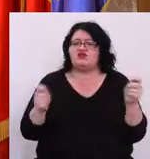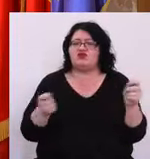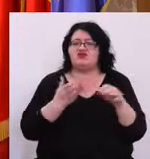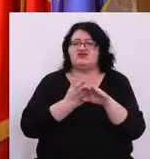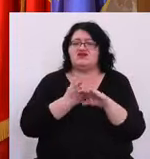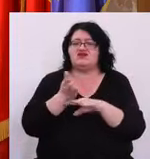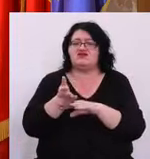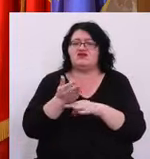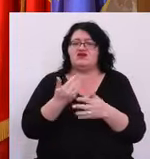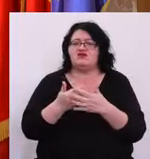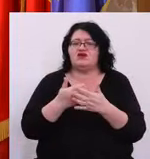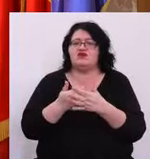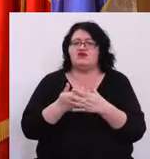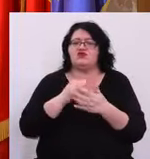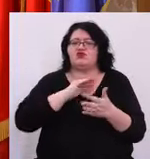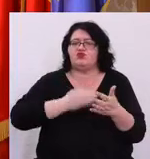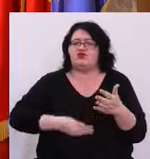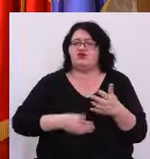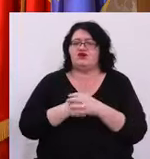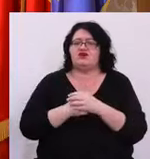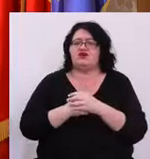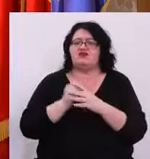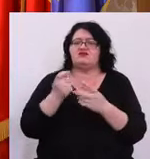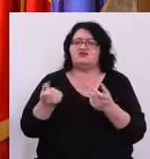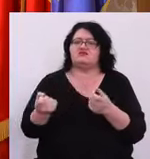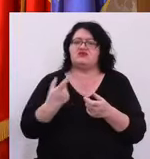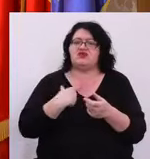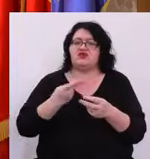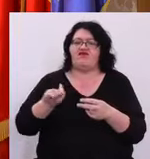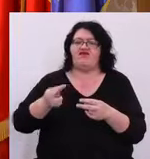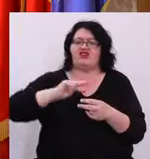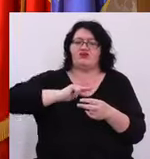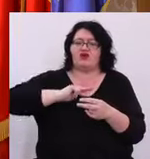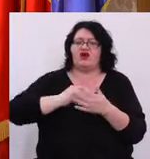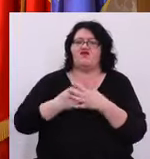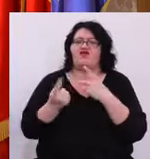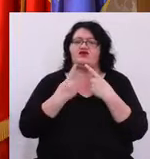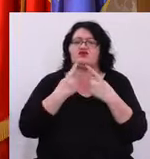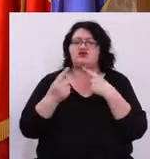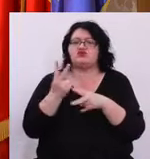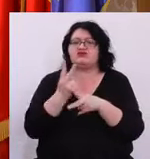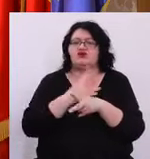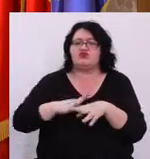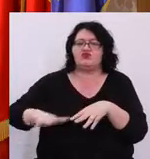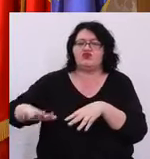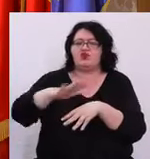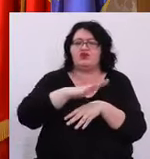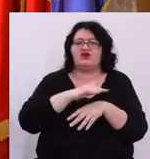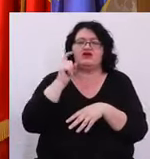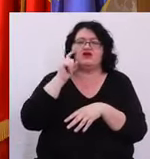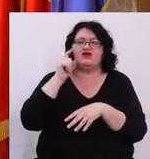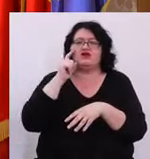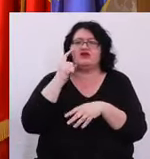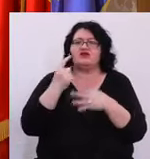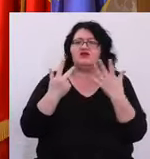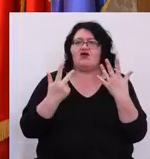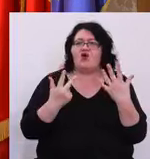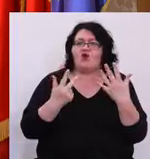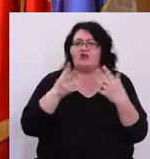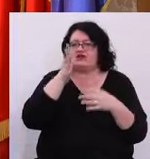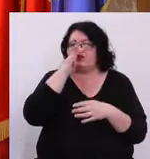să intre și pe pagina primărie Și să ne trimită feedback Vom face și o dezbatere publică Cred că în 8